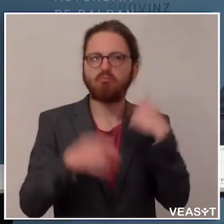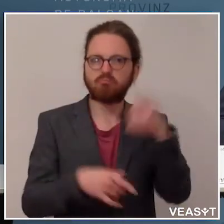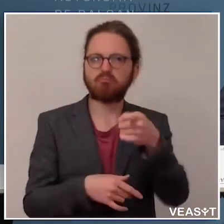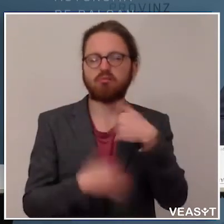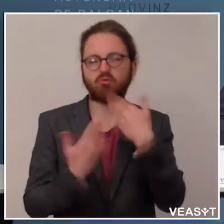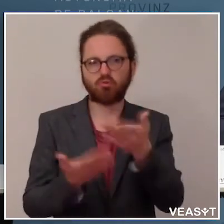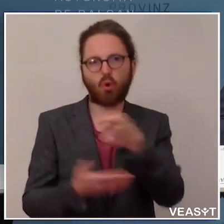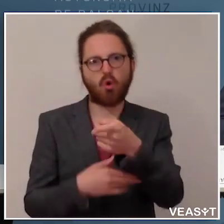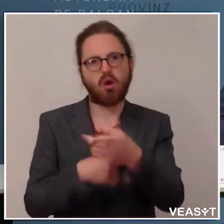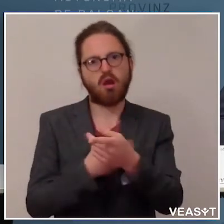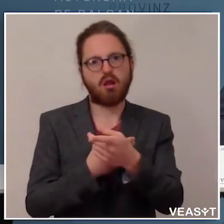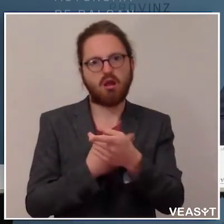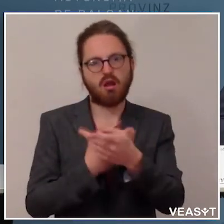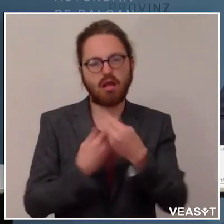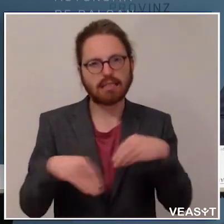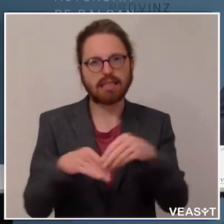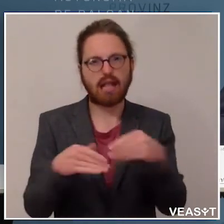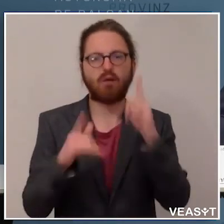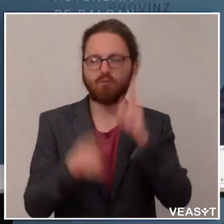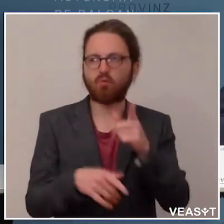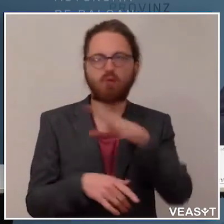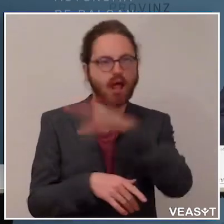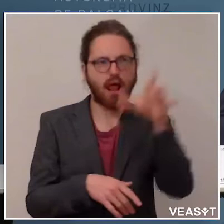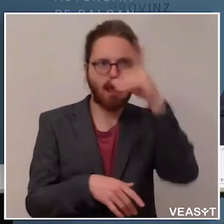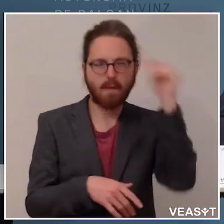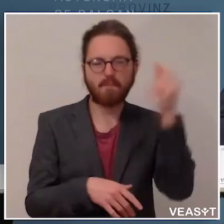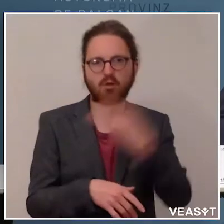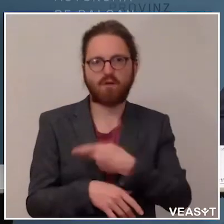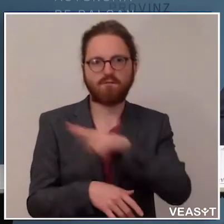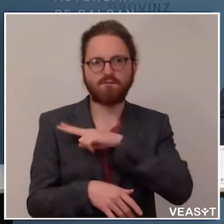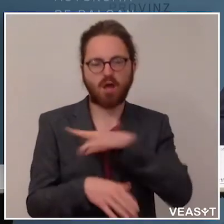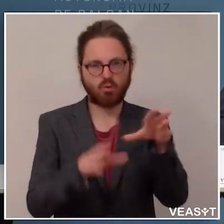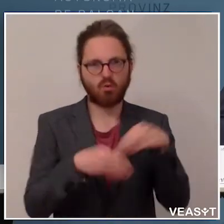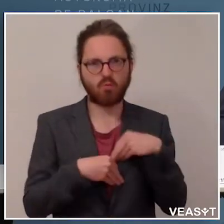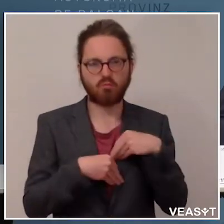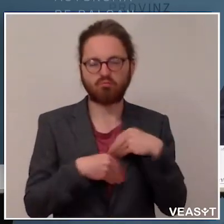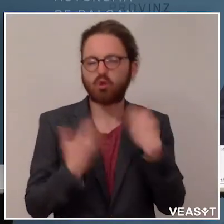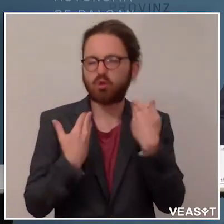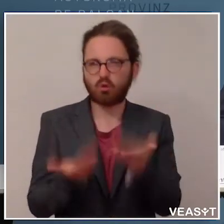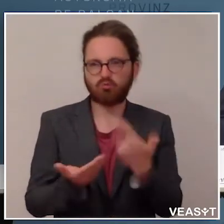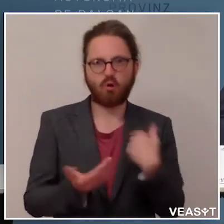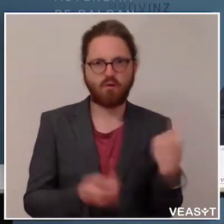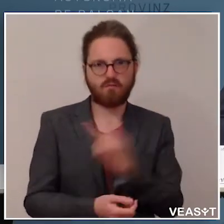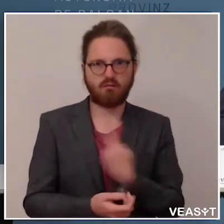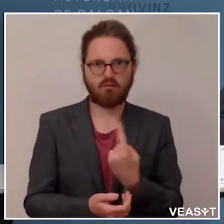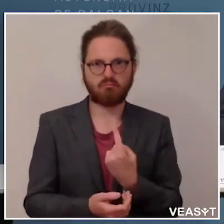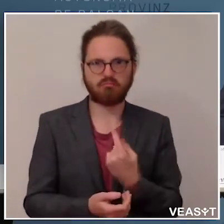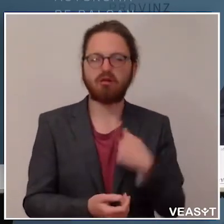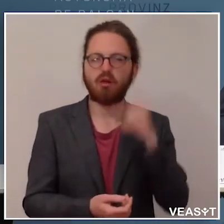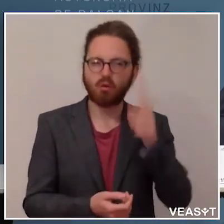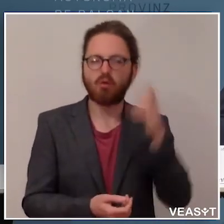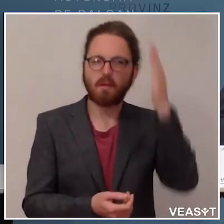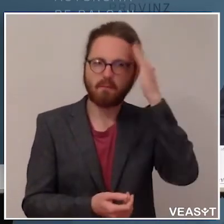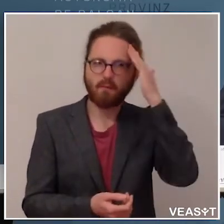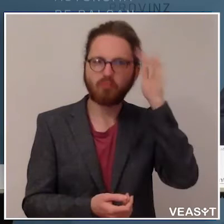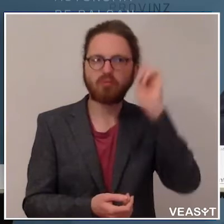dass wir Menschen haben, die Verantwortung übernehmen, dass das unserer Charakteristik entspricht. Und auch im Bewusstsein, dass es eben jetzt gilt,